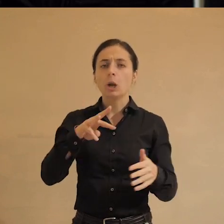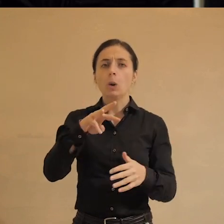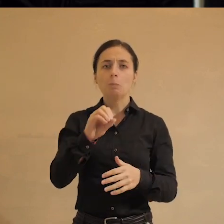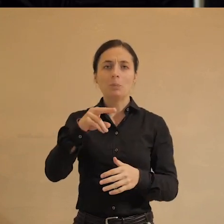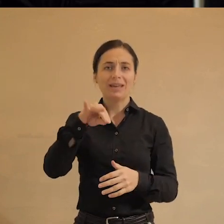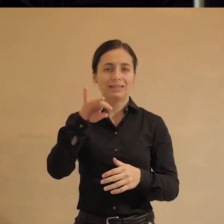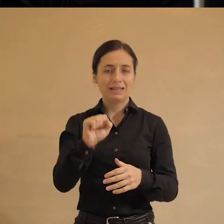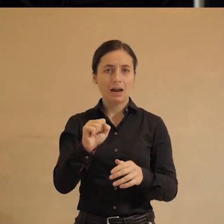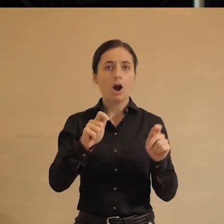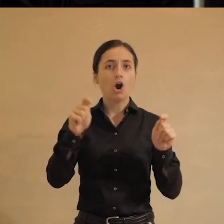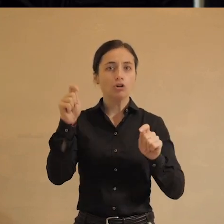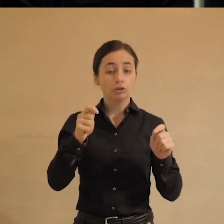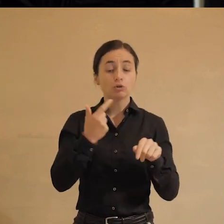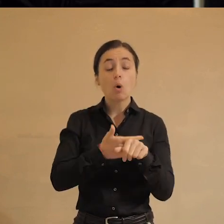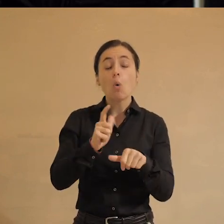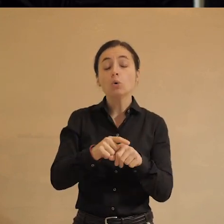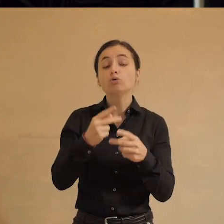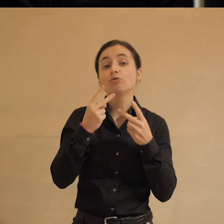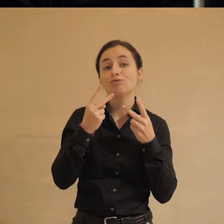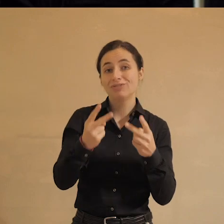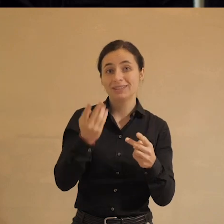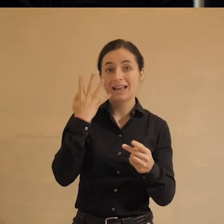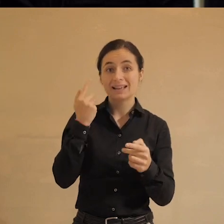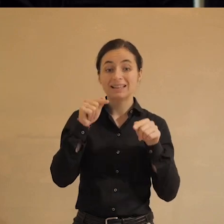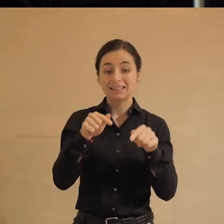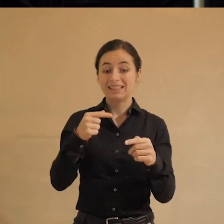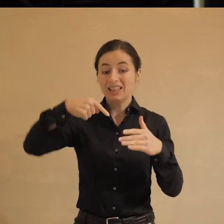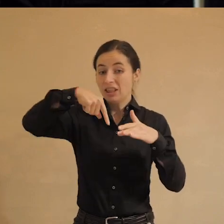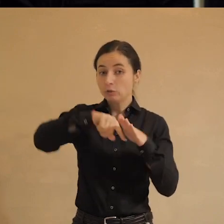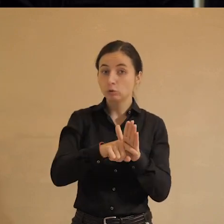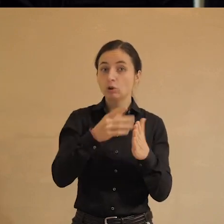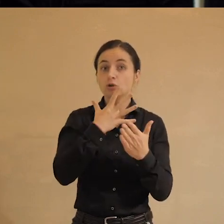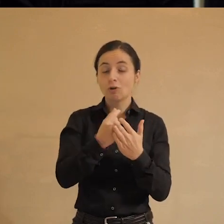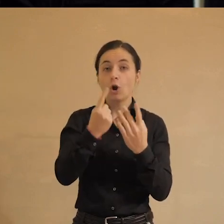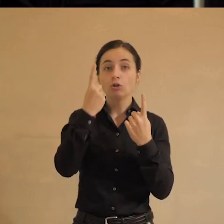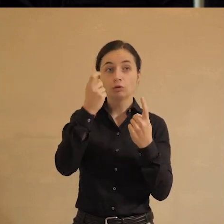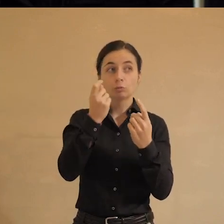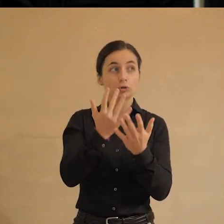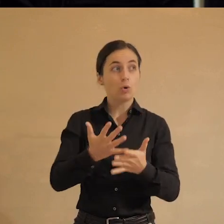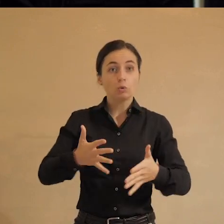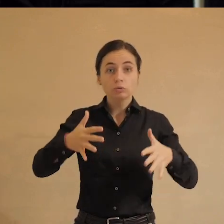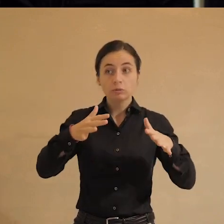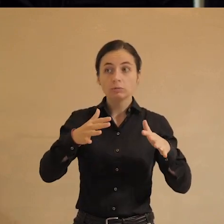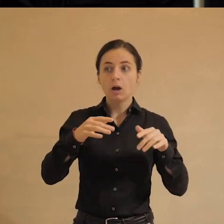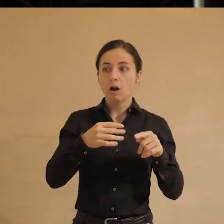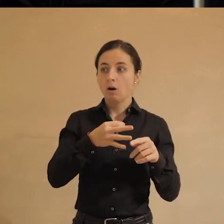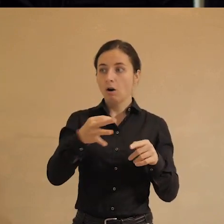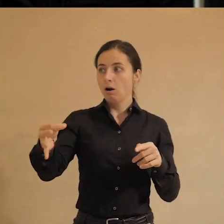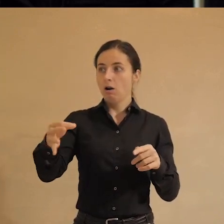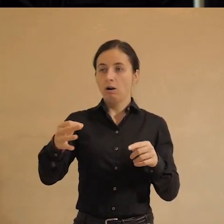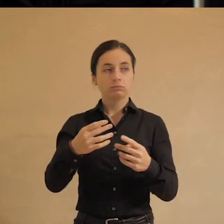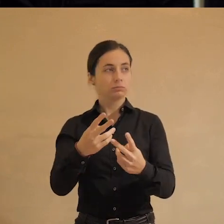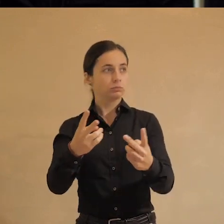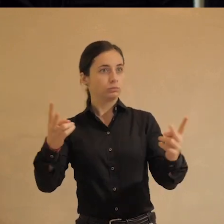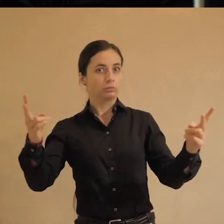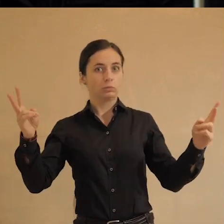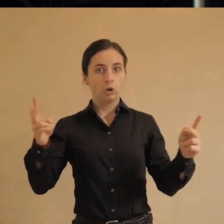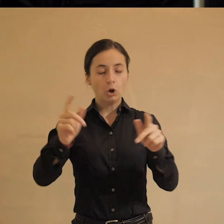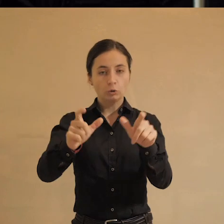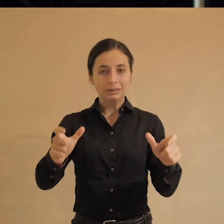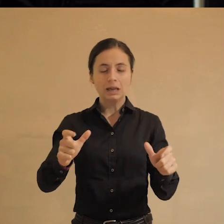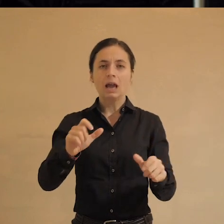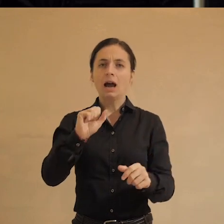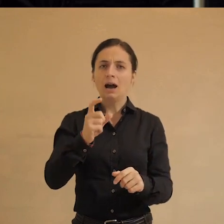-конференции. Вот очень видно, когда ты не внутри своего информационного пузыря, а выезжаешь из него и видишь людей из